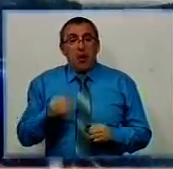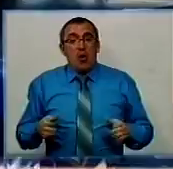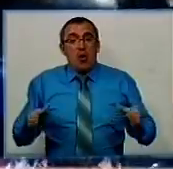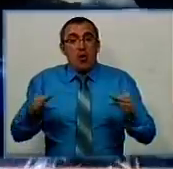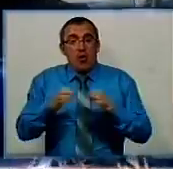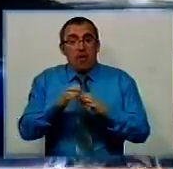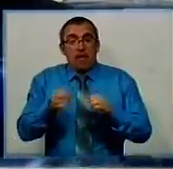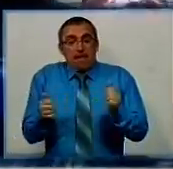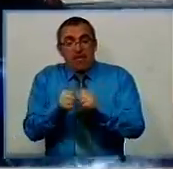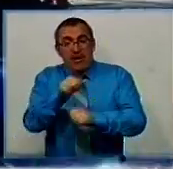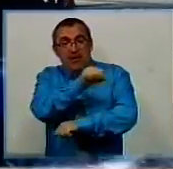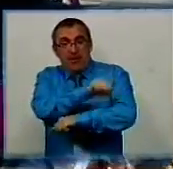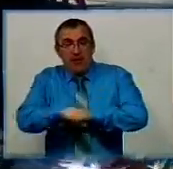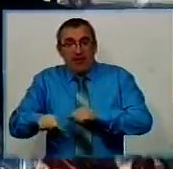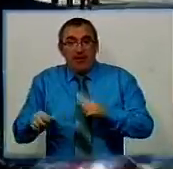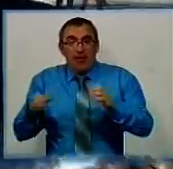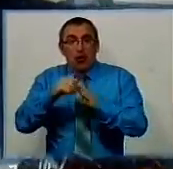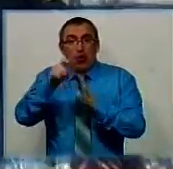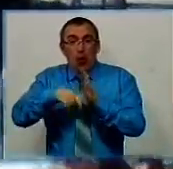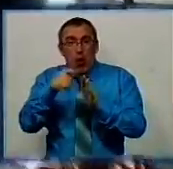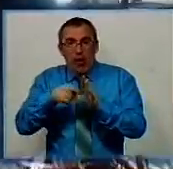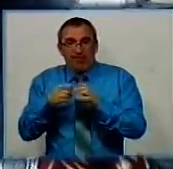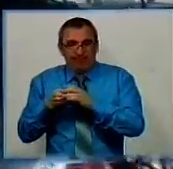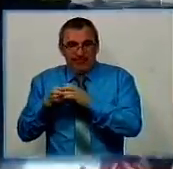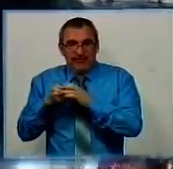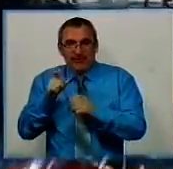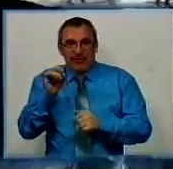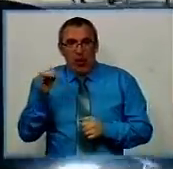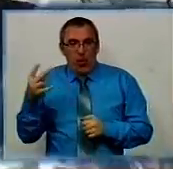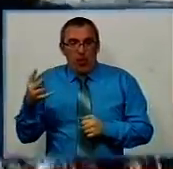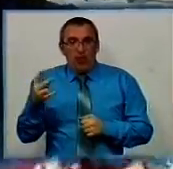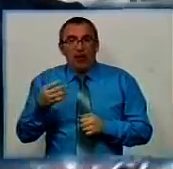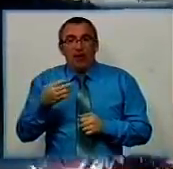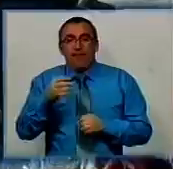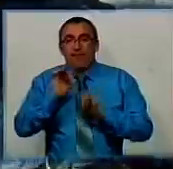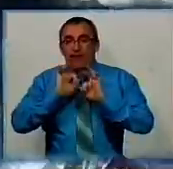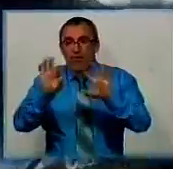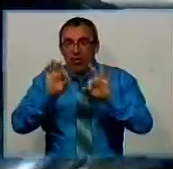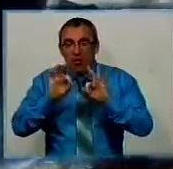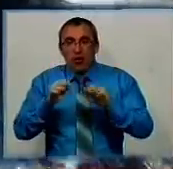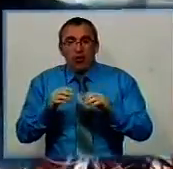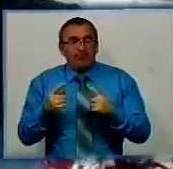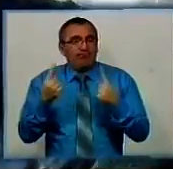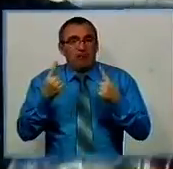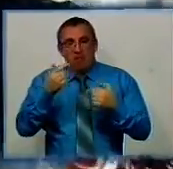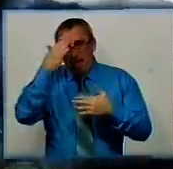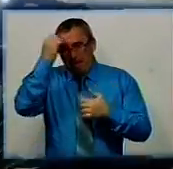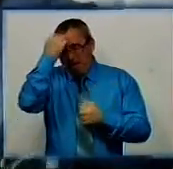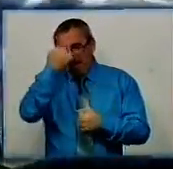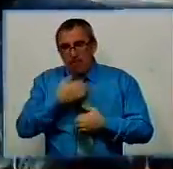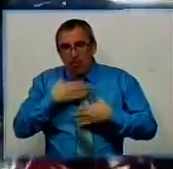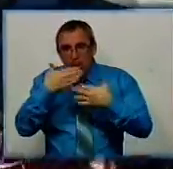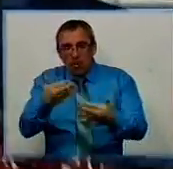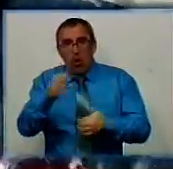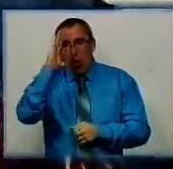прикордонного загону, весь персонал Донецького загону висловлюють щиру подяку всім хлопцям з